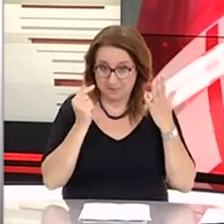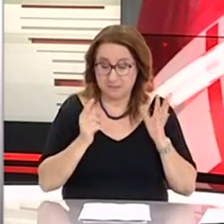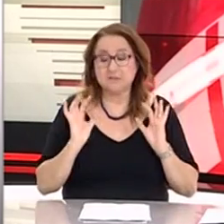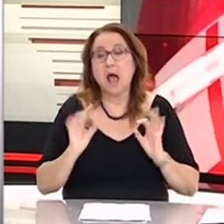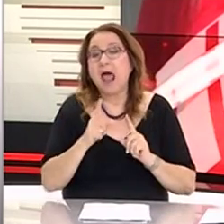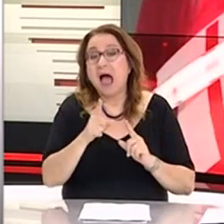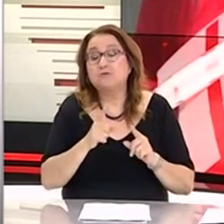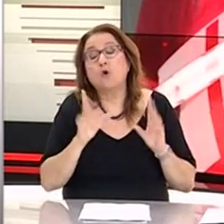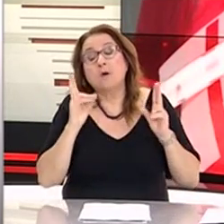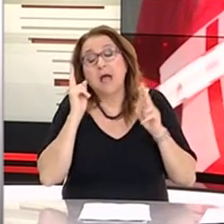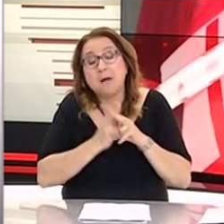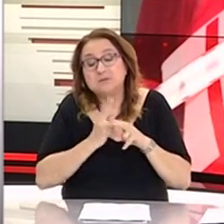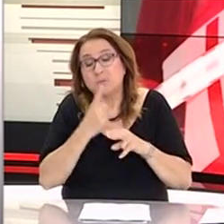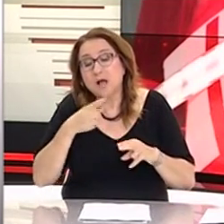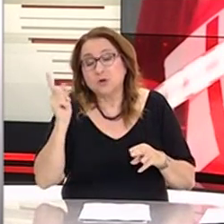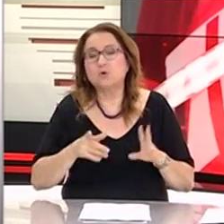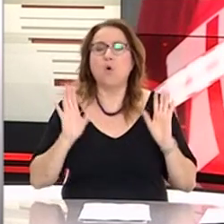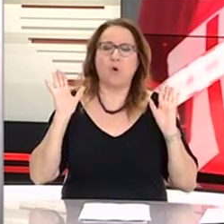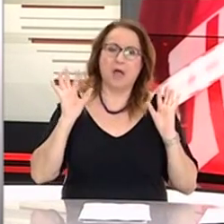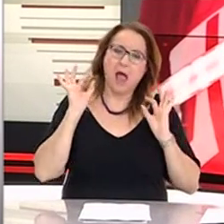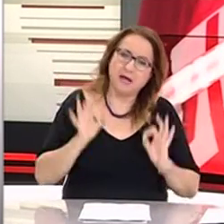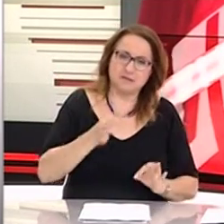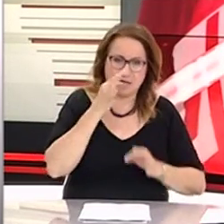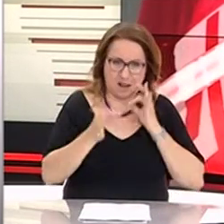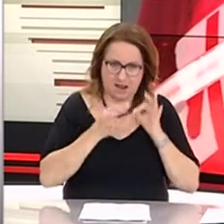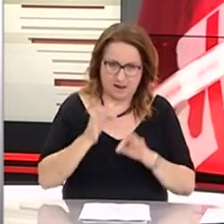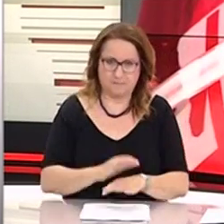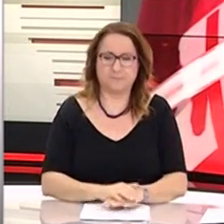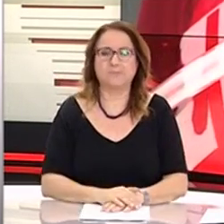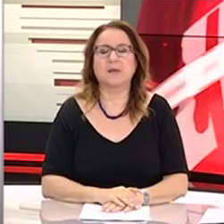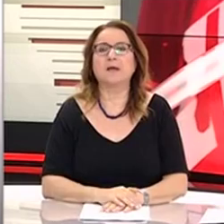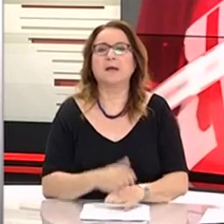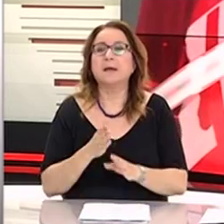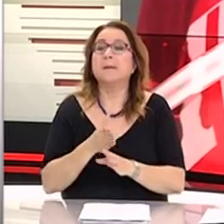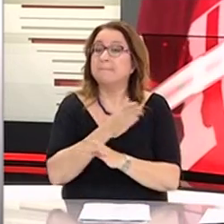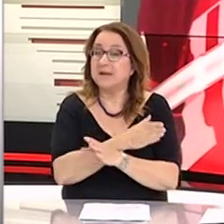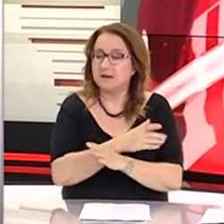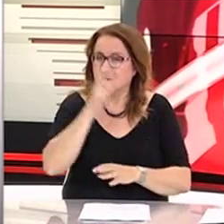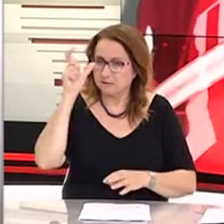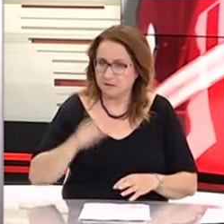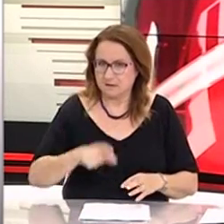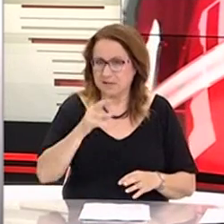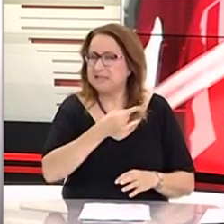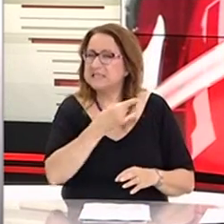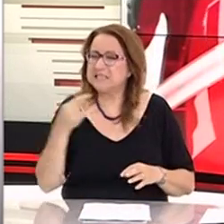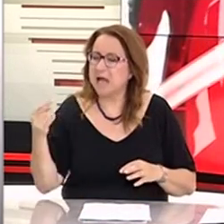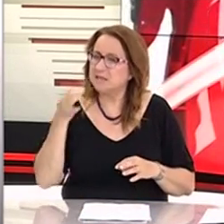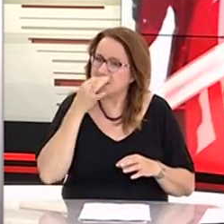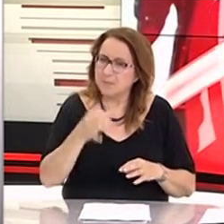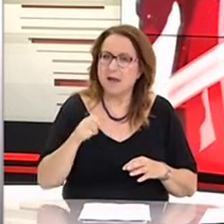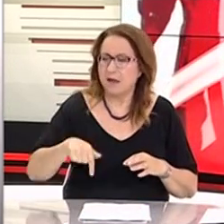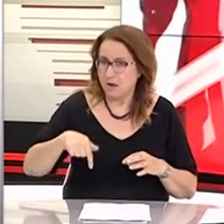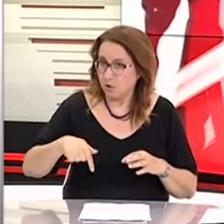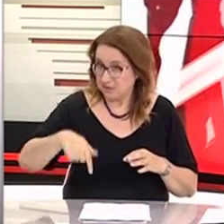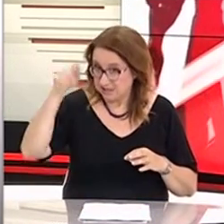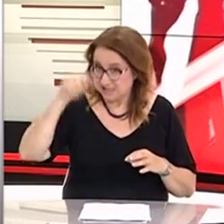επιβιβαιωθεί αυτό το πράγμα στη γυβέρνηση. Μάλιστα, προηγουμένως σήμερα Ζάεφ εξέφρασε για μία ακόμη φορά την ελπίδα ότι στη διάρκεια της